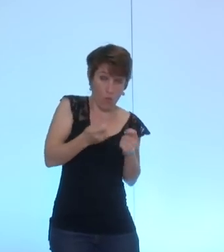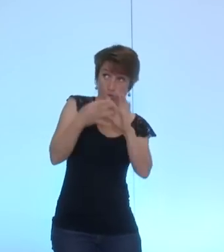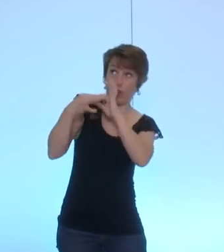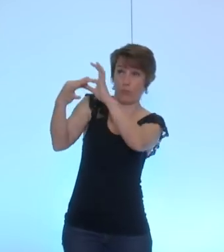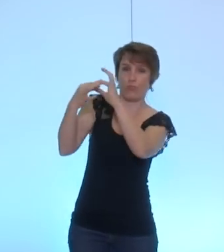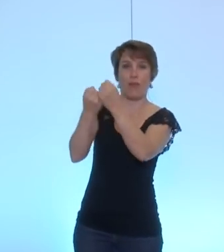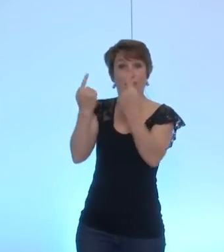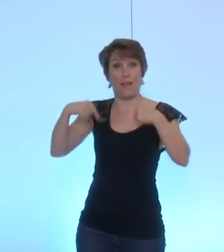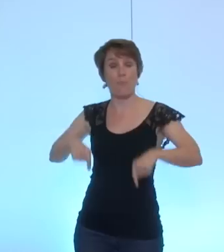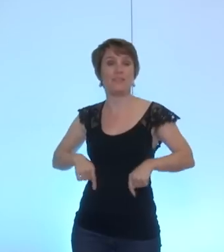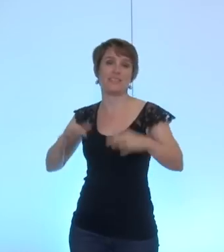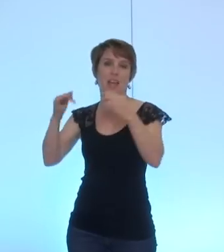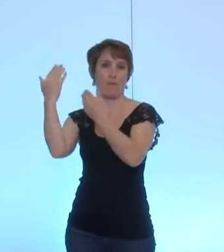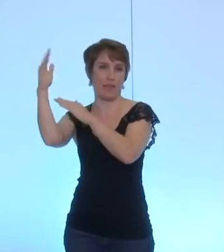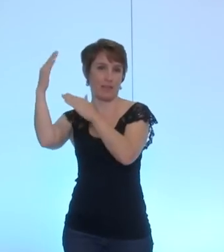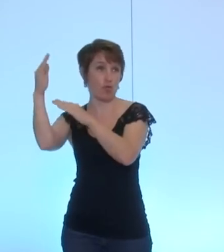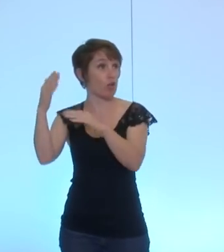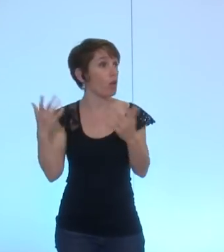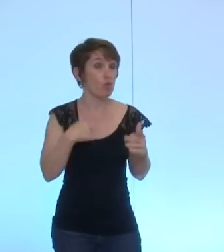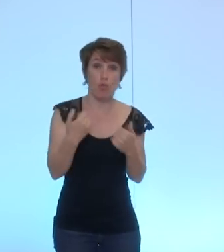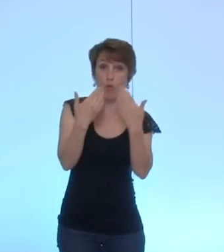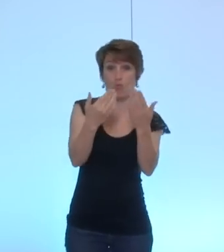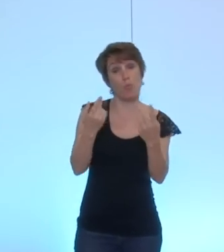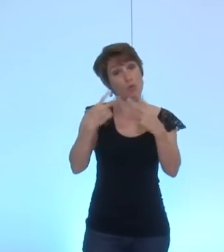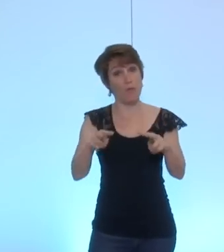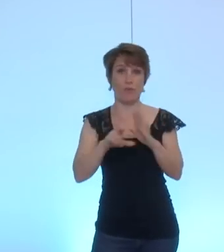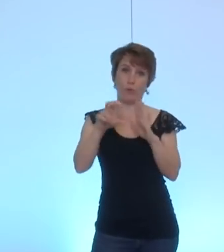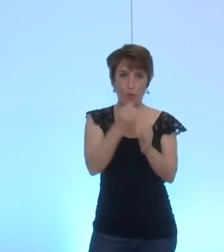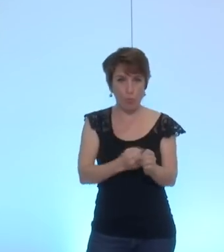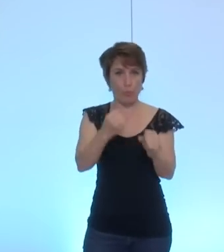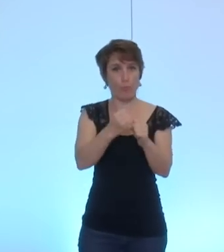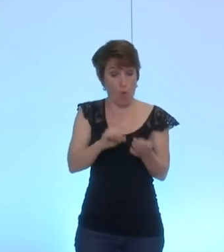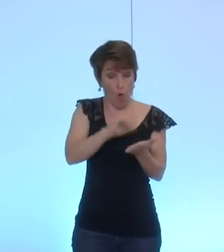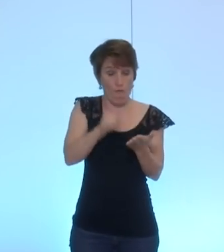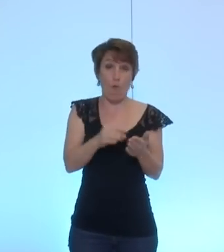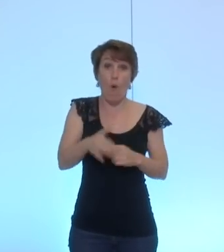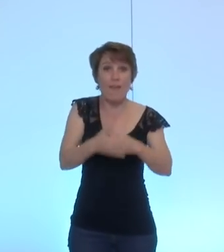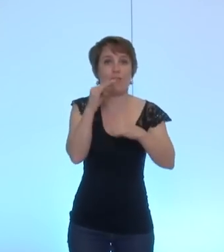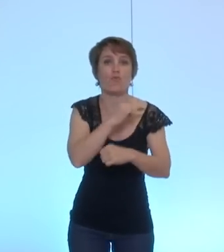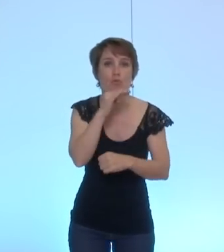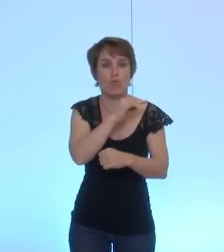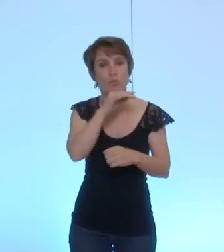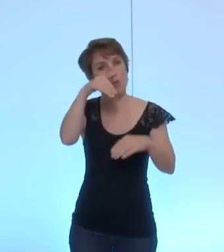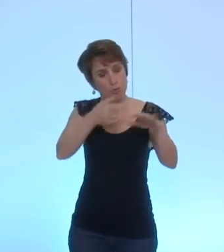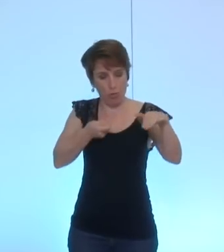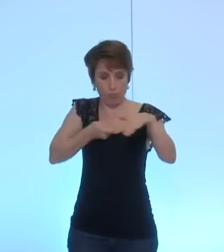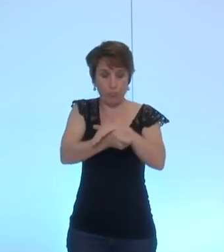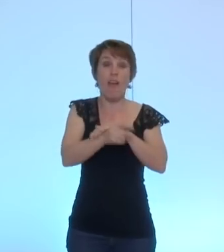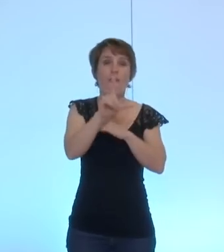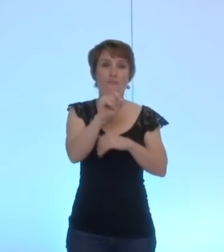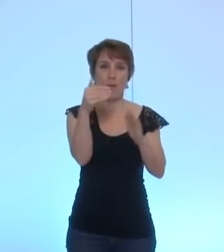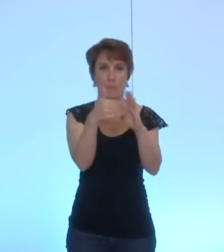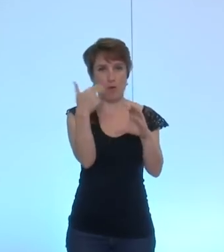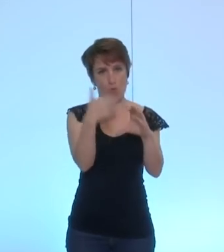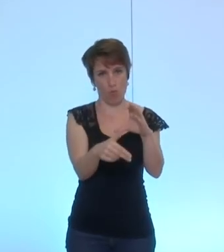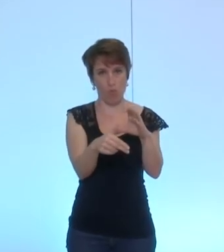vous propose que la ville mette en place ce fonds d'urgence de 20 000 euros qui permettra de répondre